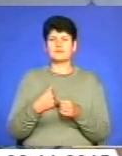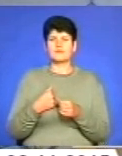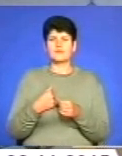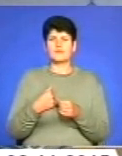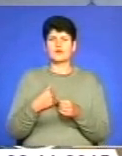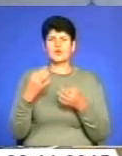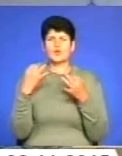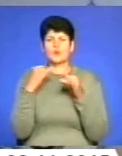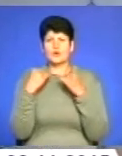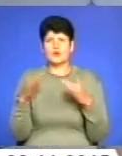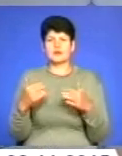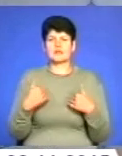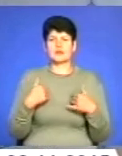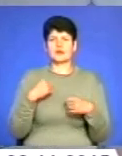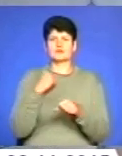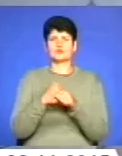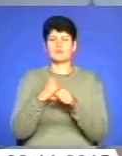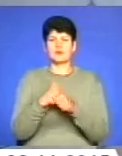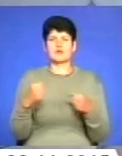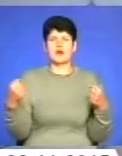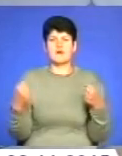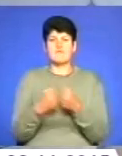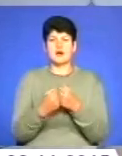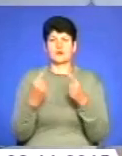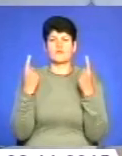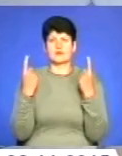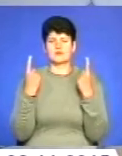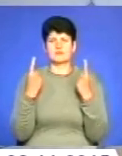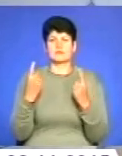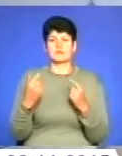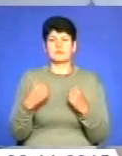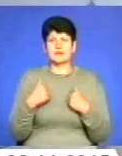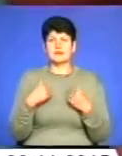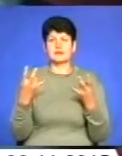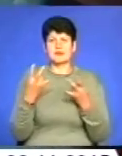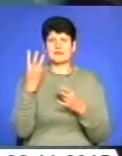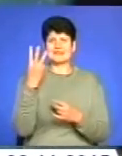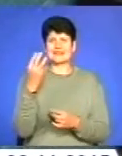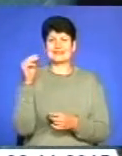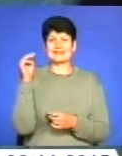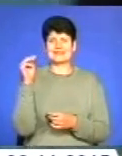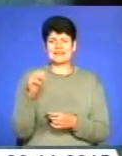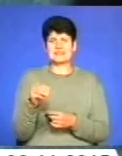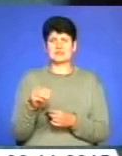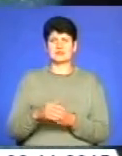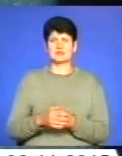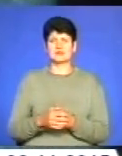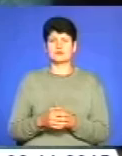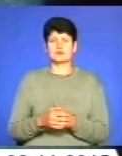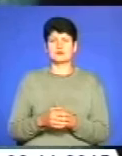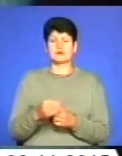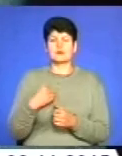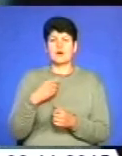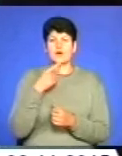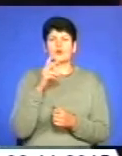зробив аварію велику, мені треба три тисячі. А я кажу,